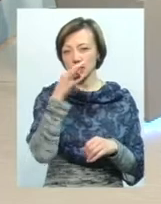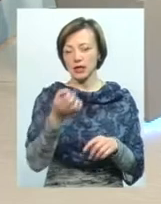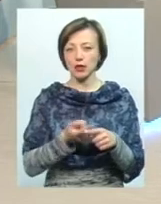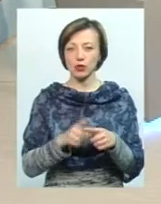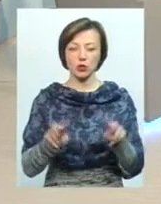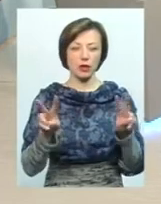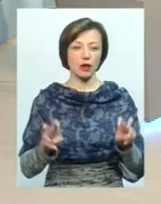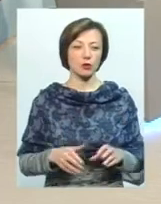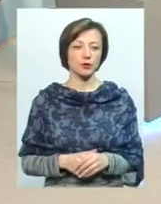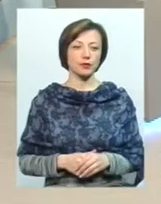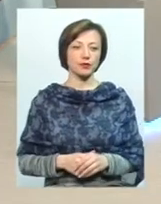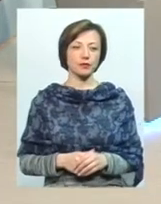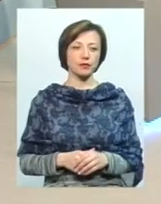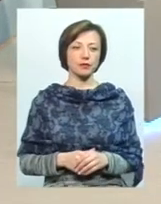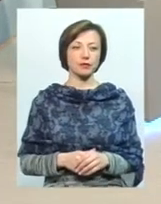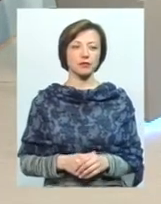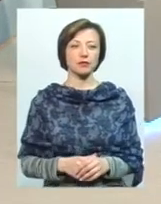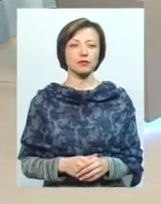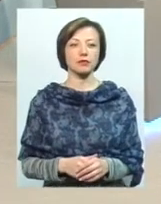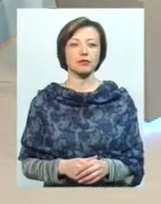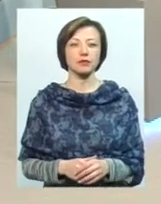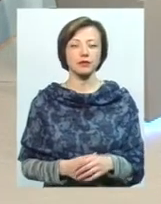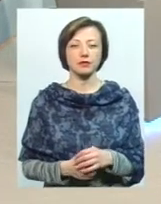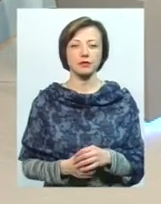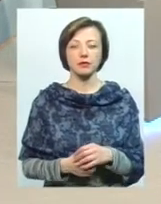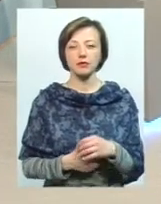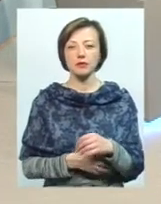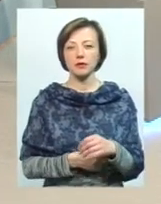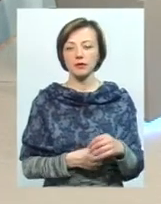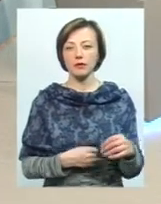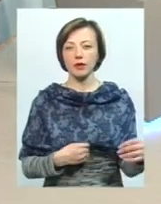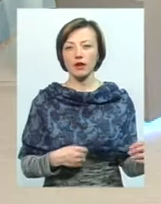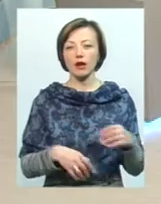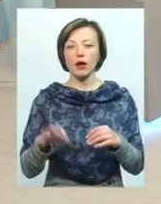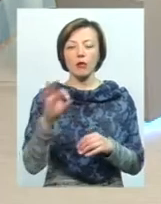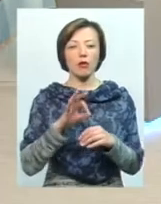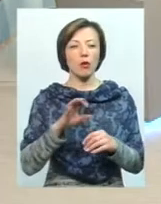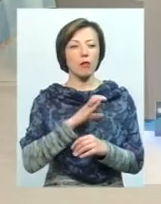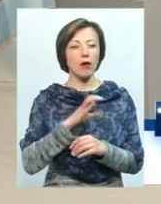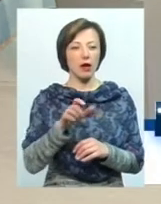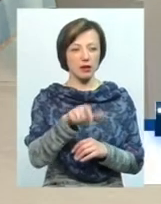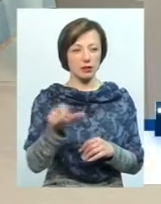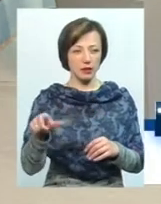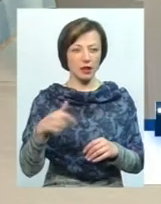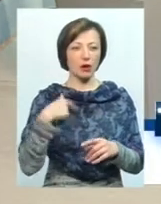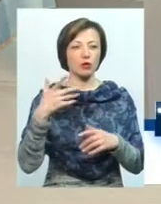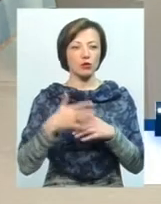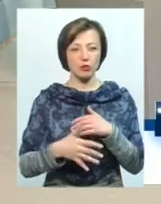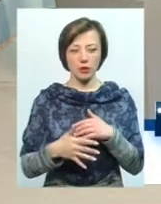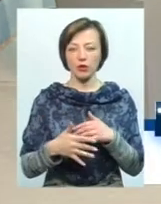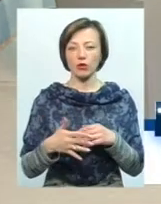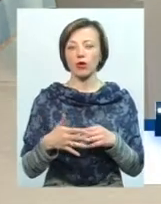Перше, щодо багетіїв. Я розумію, що для депутатів це нормально, особисто для мене, як для виборців,